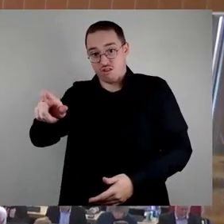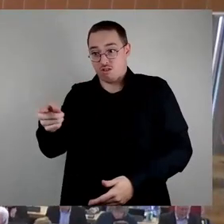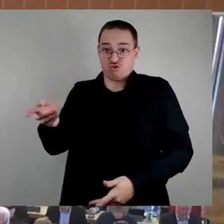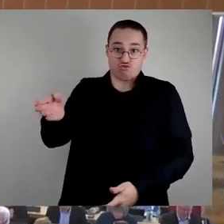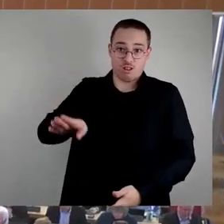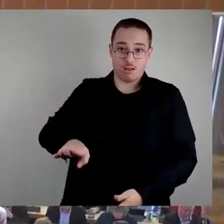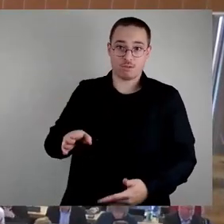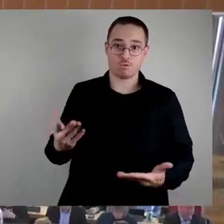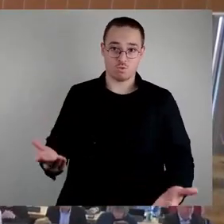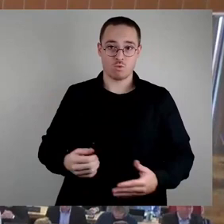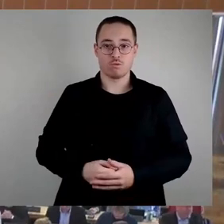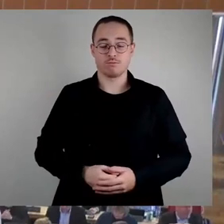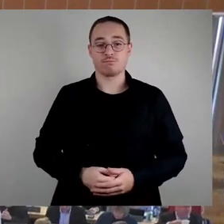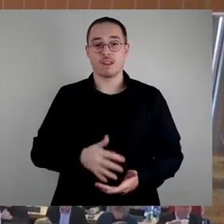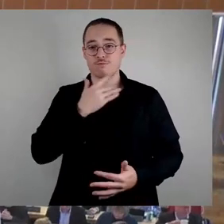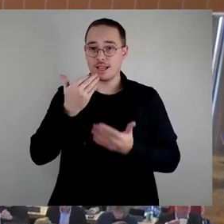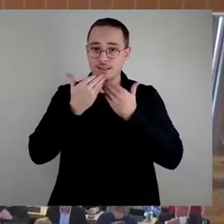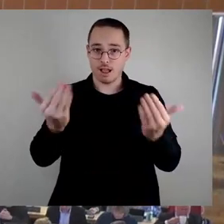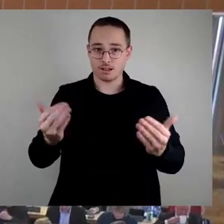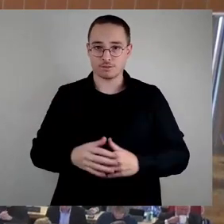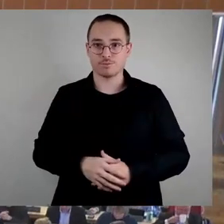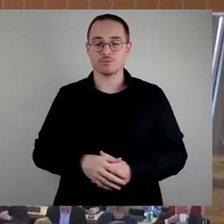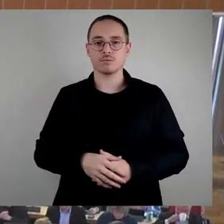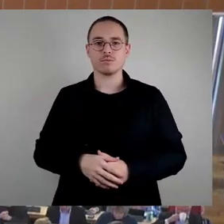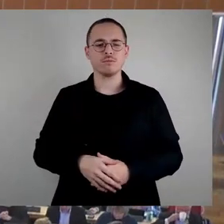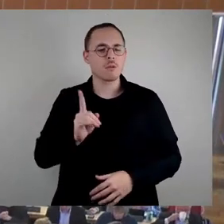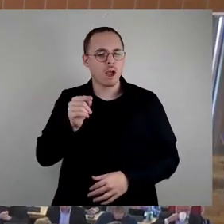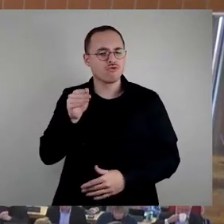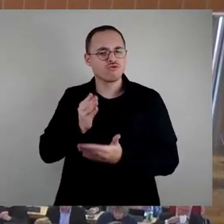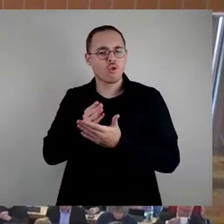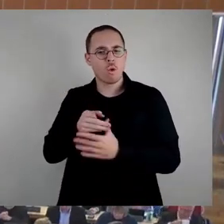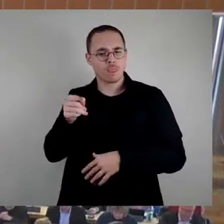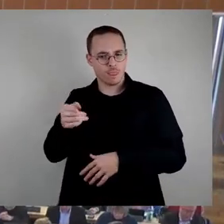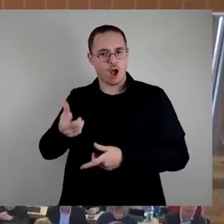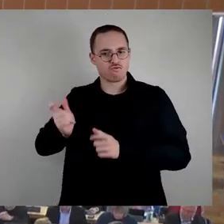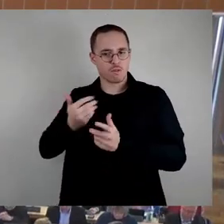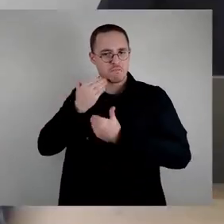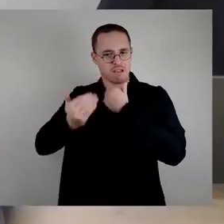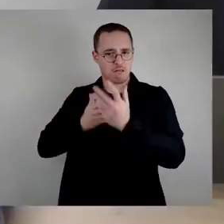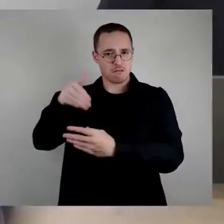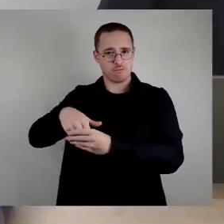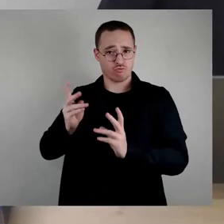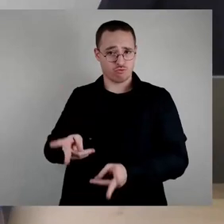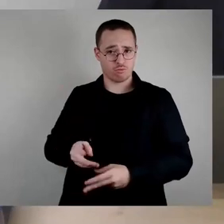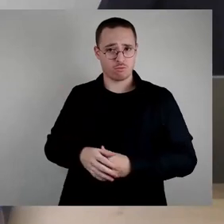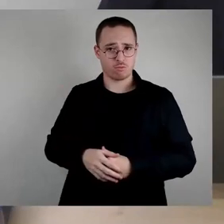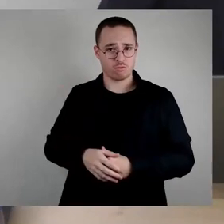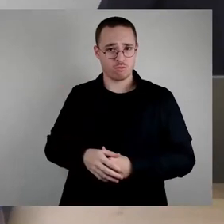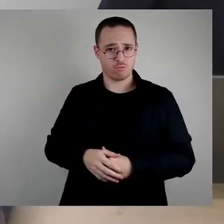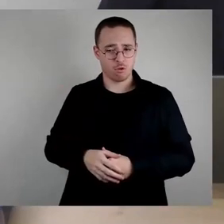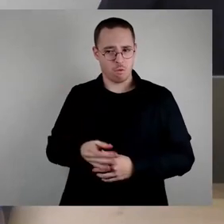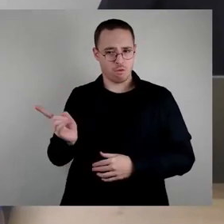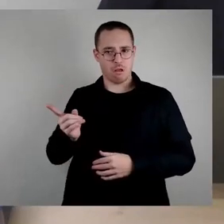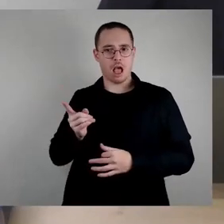Aber das ist ja bereits im federführenden Ausschussbericht enthalten und im Prinzip soweit. Und der ist einstimmig